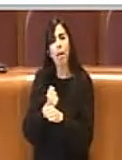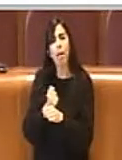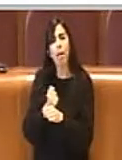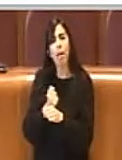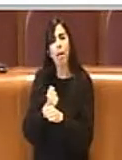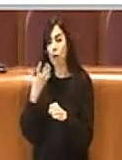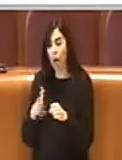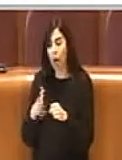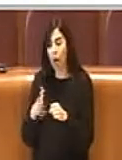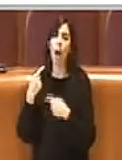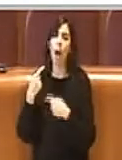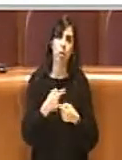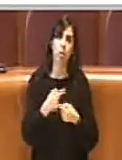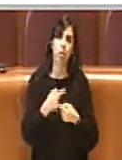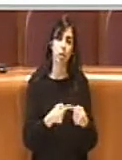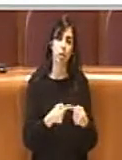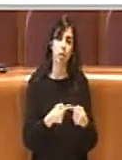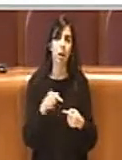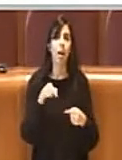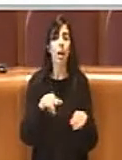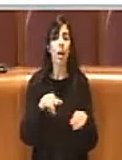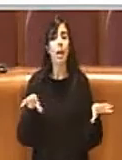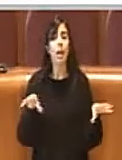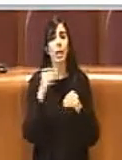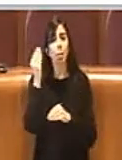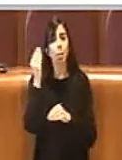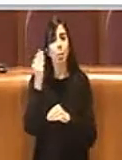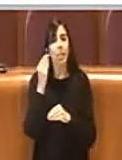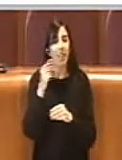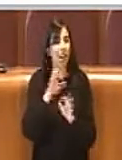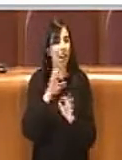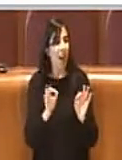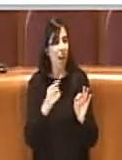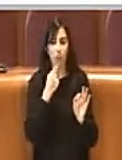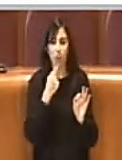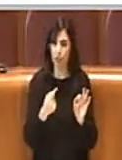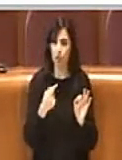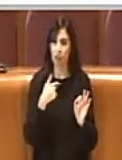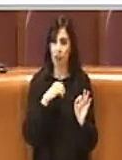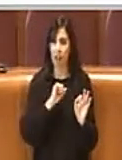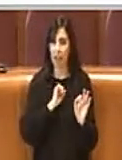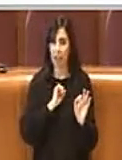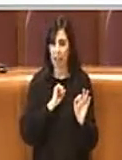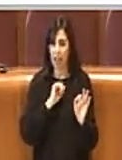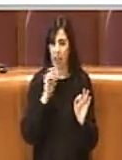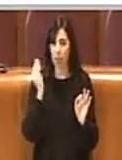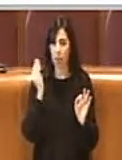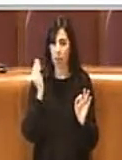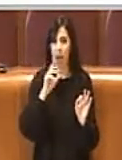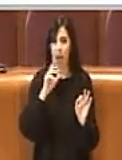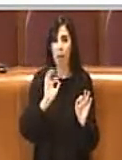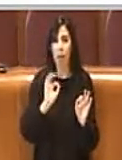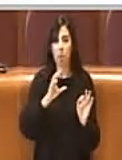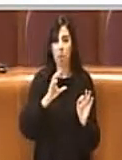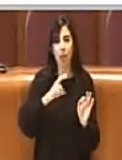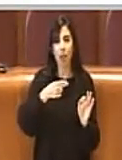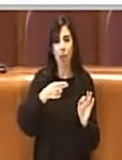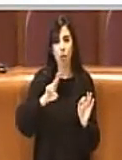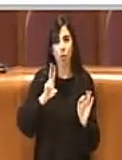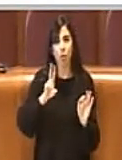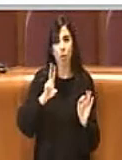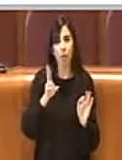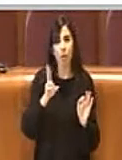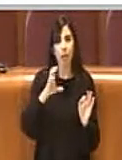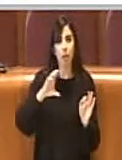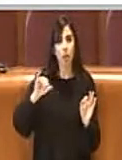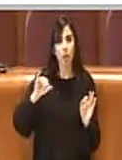pensare come insomma diceva qualcuno se non ricordo male era proprio Churchill non più alle prossime